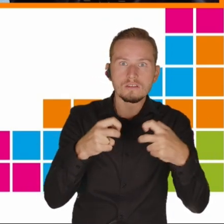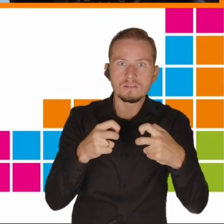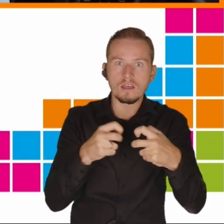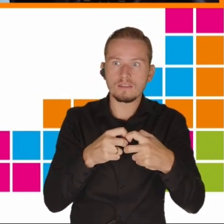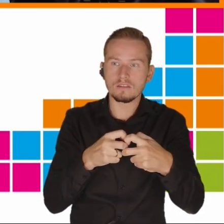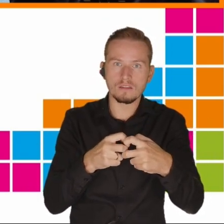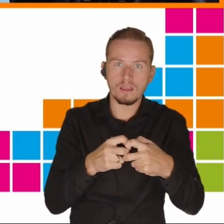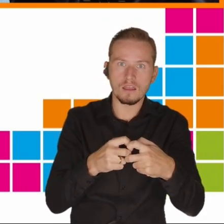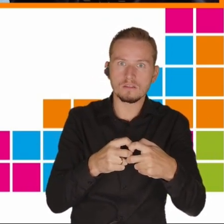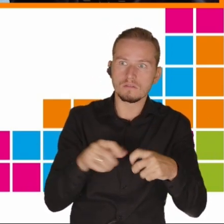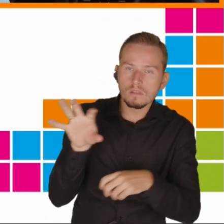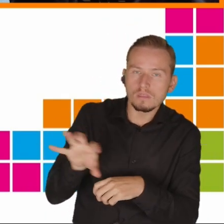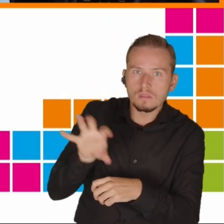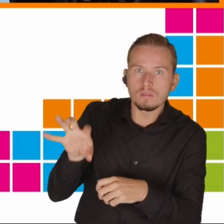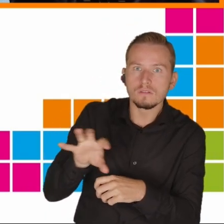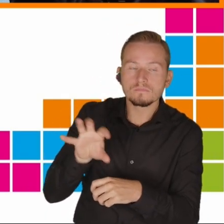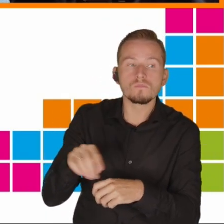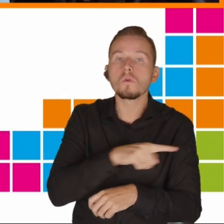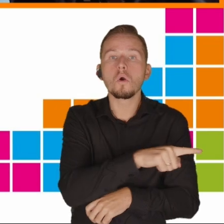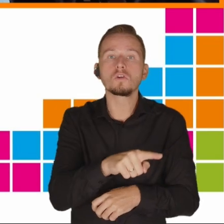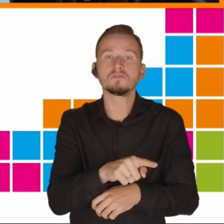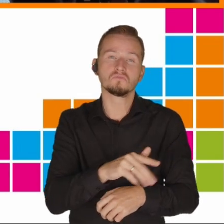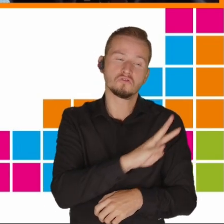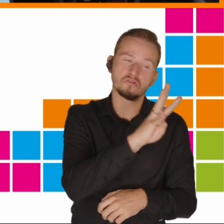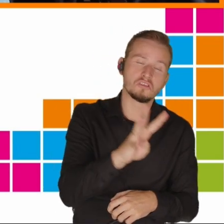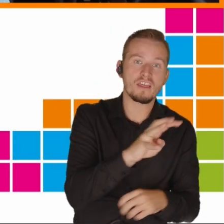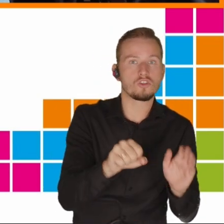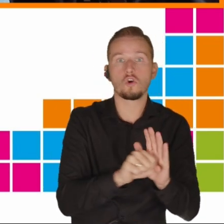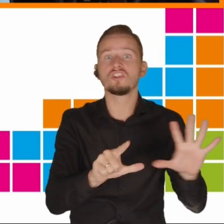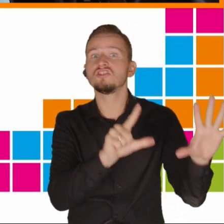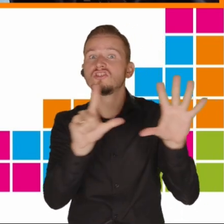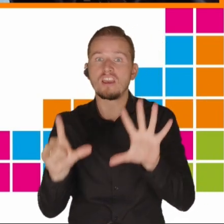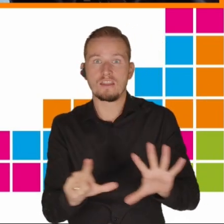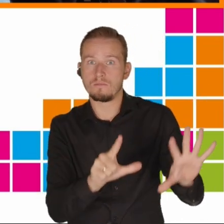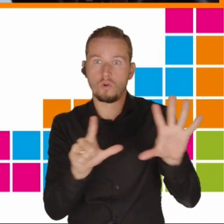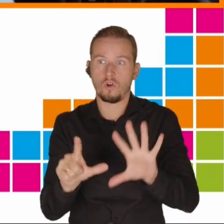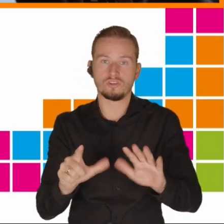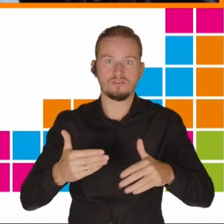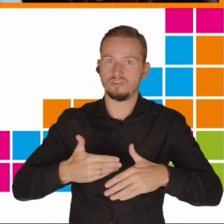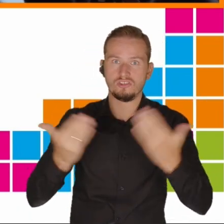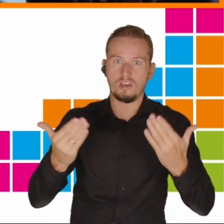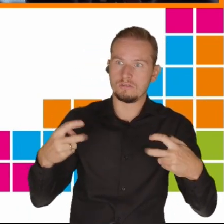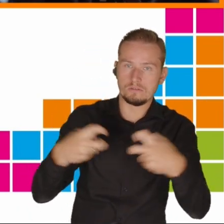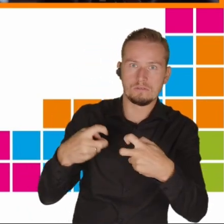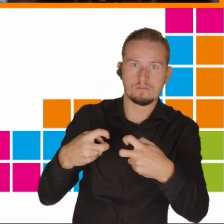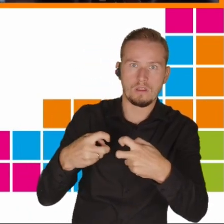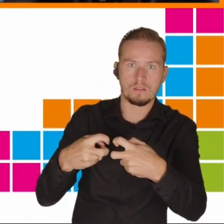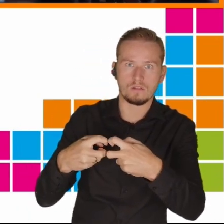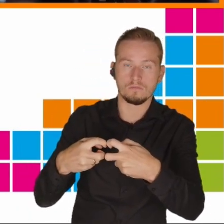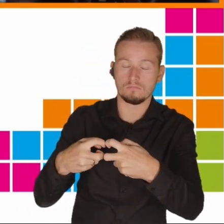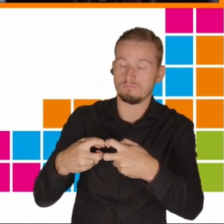spędzają od 4 do 7 godzin dziennie online. Uderzające jest to,